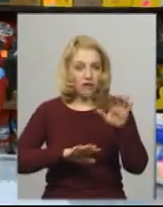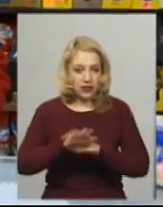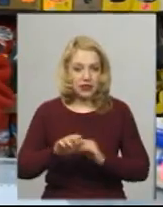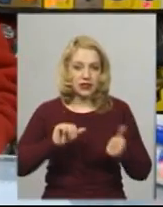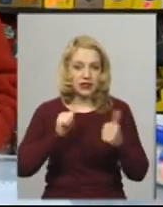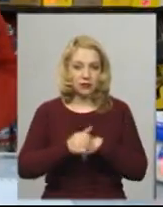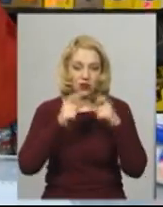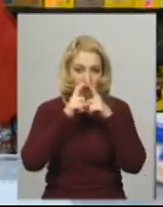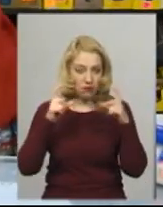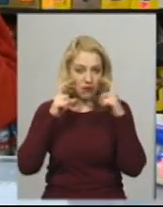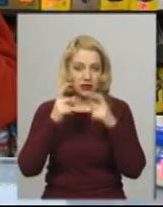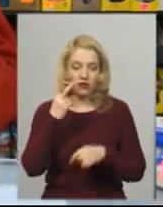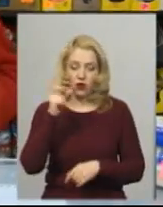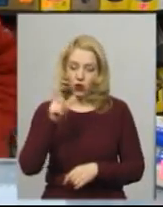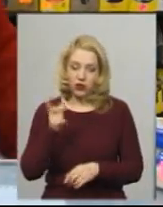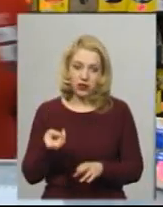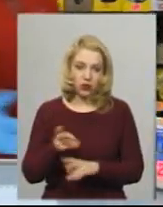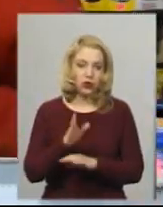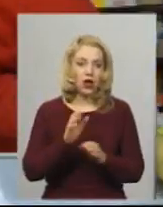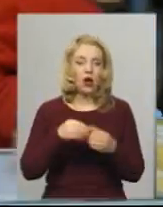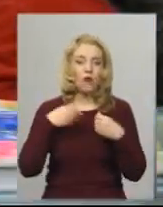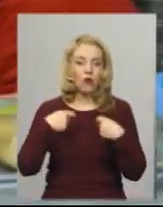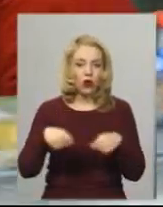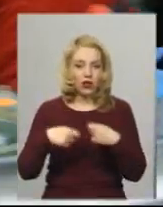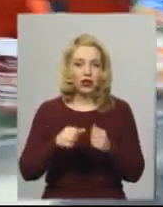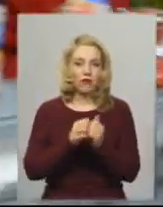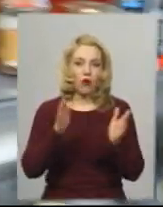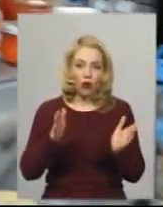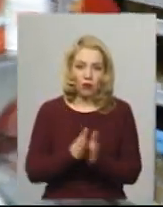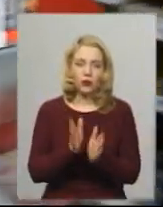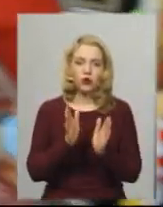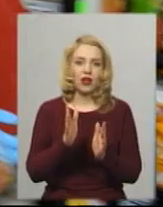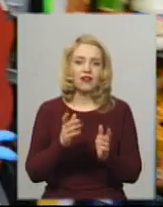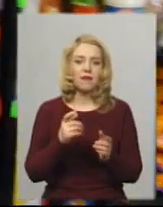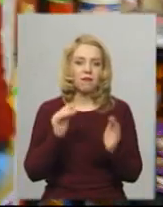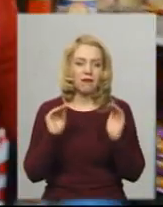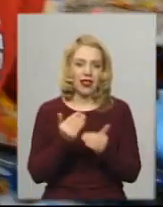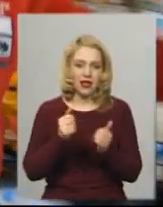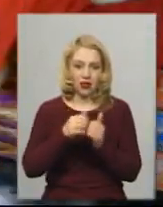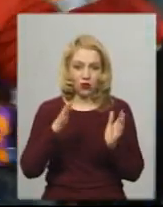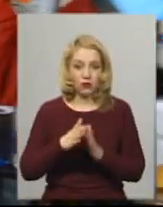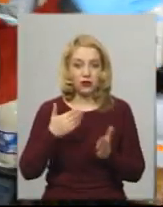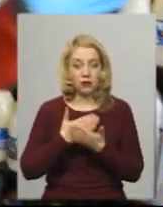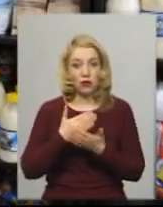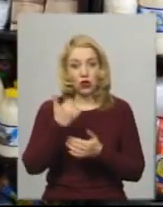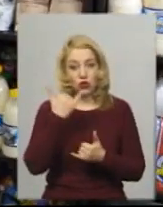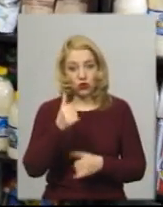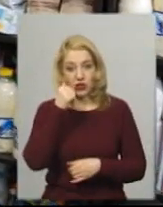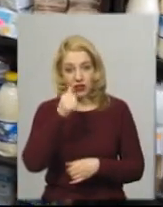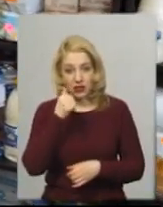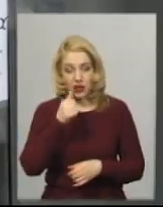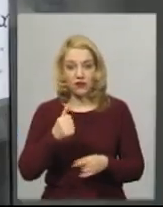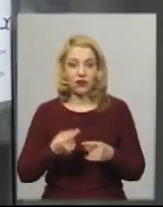двоє людей заходять, плюс продаємо тільки опт, але дрібний опт. Я сьогодні-завтра хочу зачинити магазин, тому що це дуже